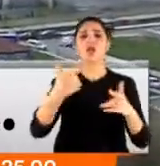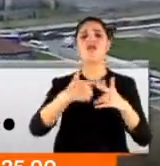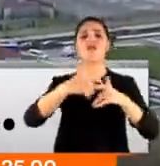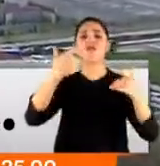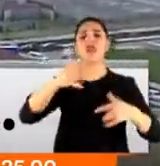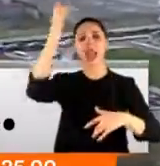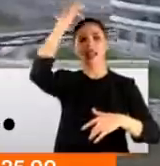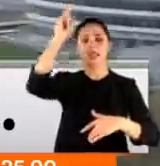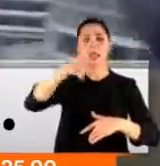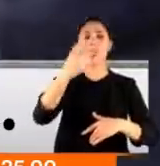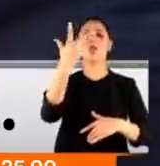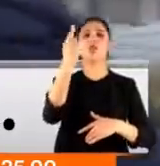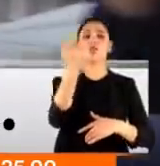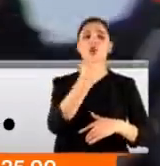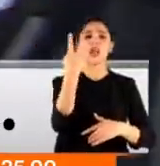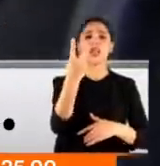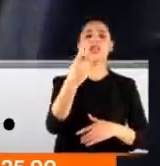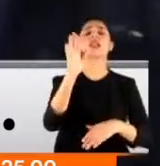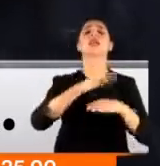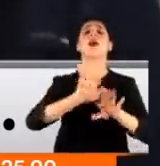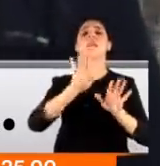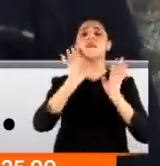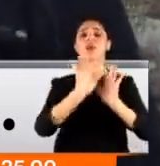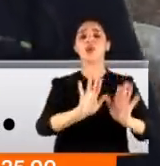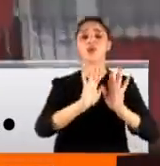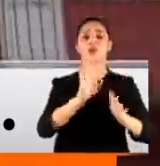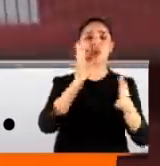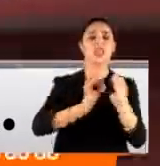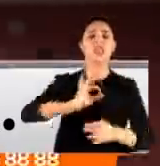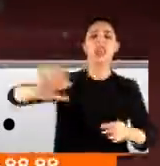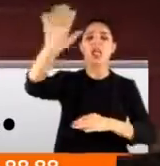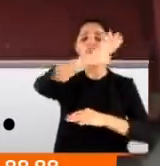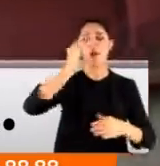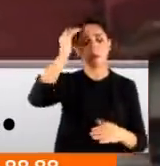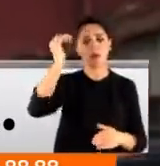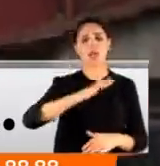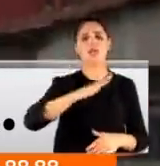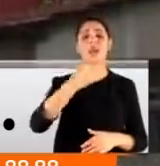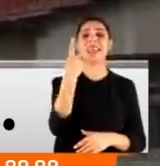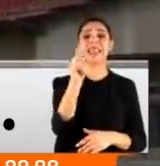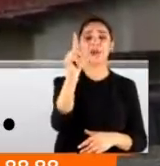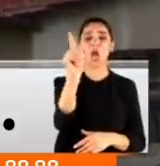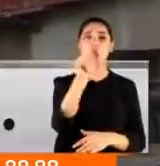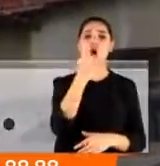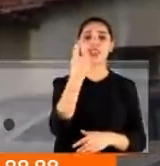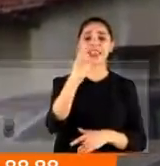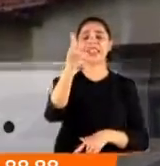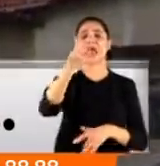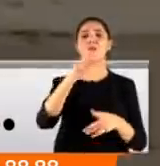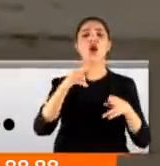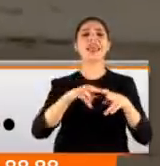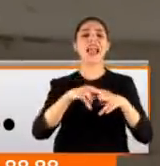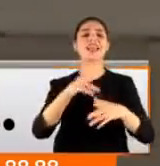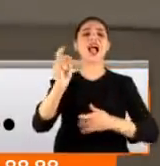2'si halen duruyor, yapılmadı. İnsanlar mağdur. Fikirtepe 2010 yılında kentsel dönüşüm alanı ilan